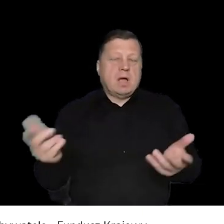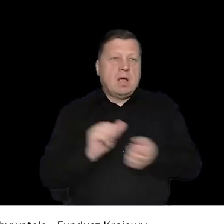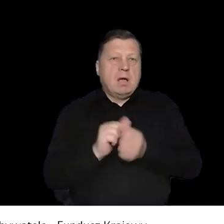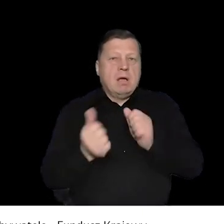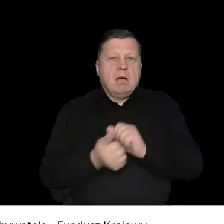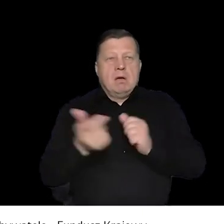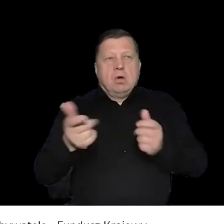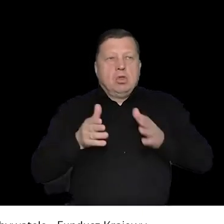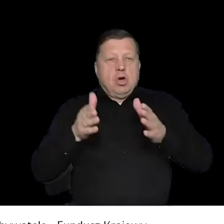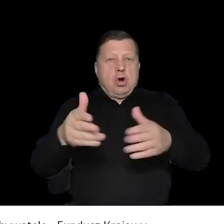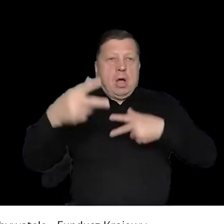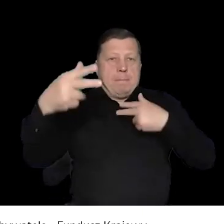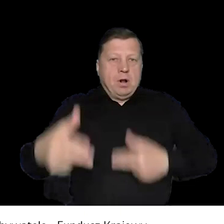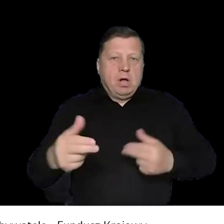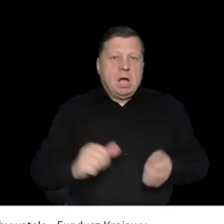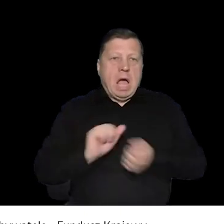zepchnięty,